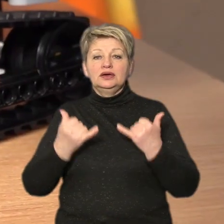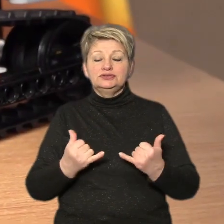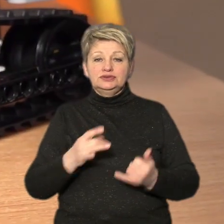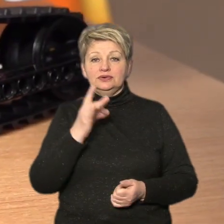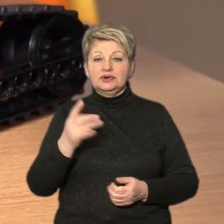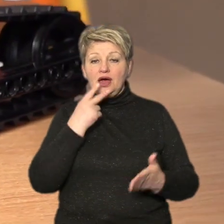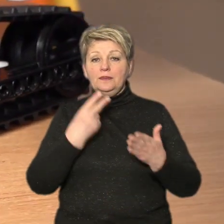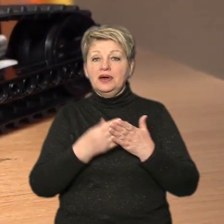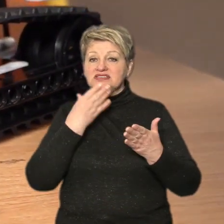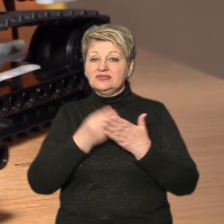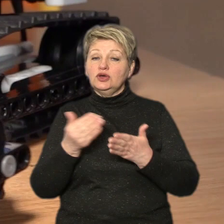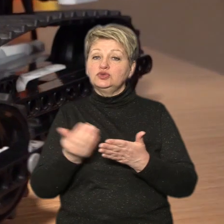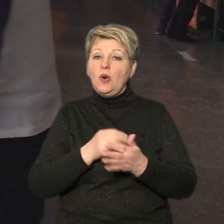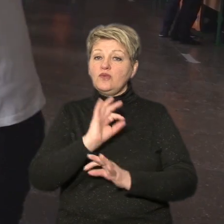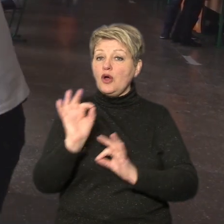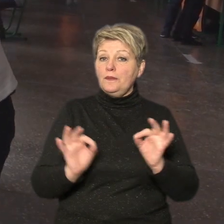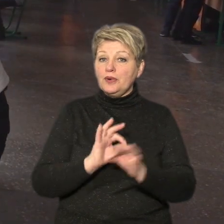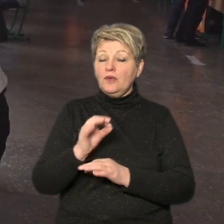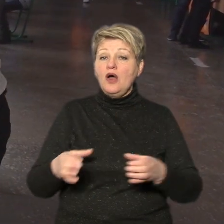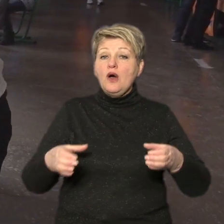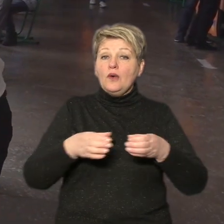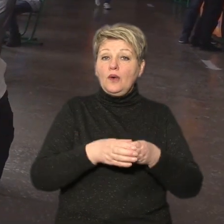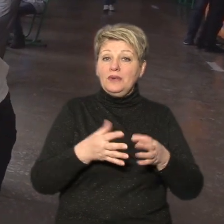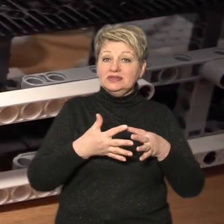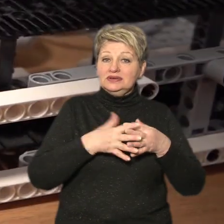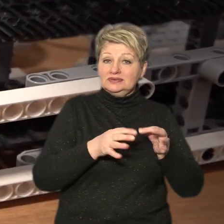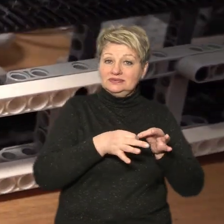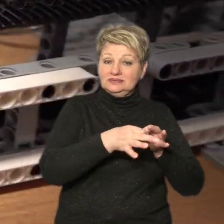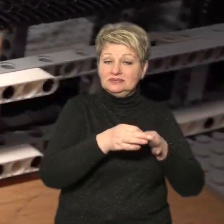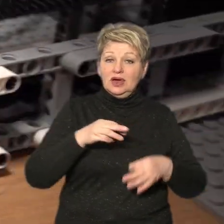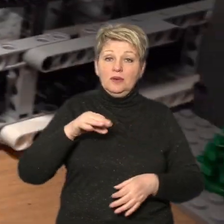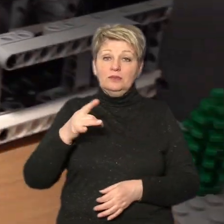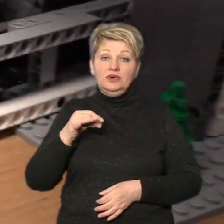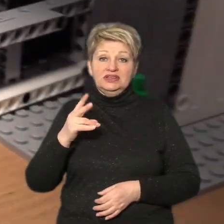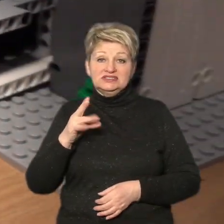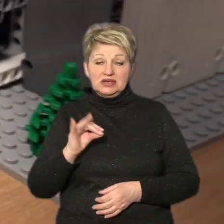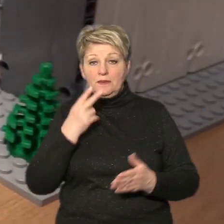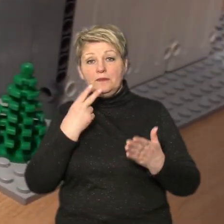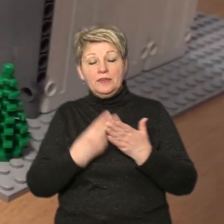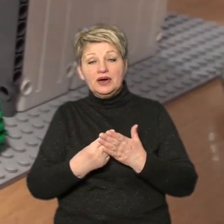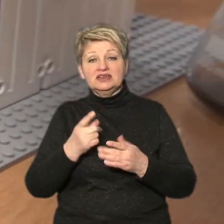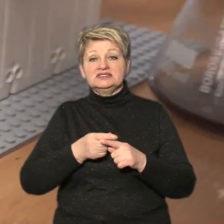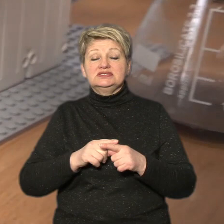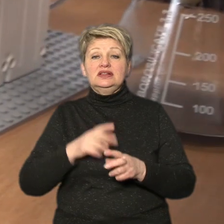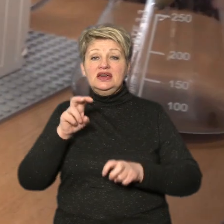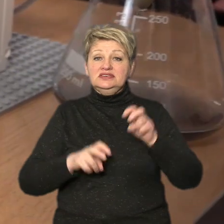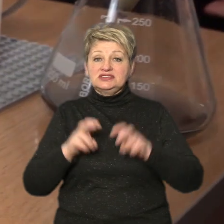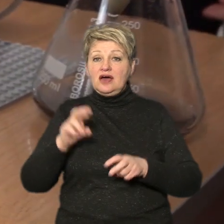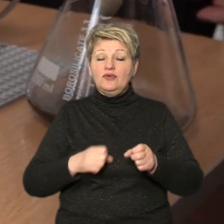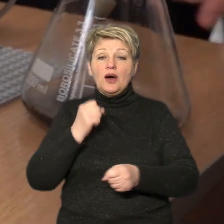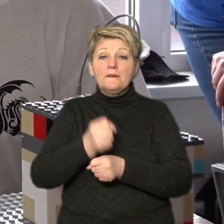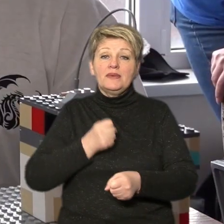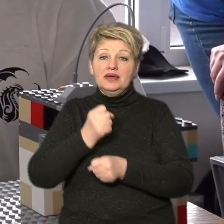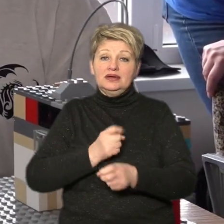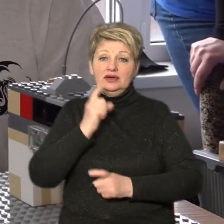презентують свої проєкти. Команда із села Моренці сконструювала завод із переробки сміття. Воно сортується на губу та парти,